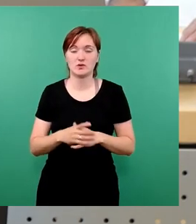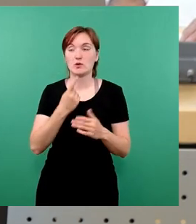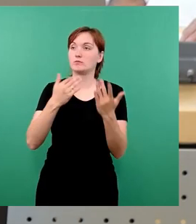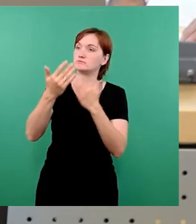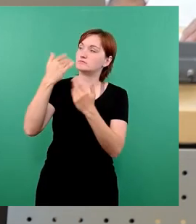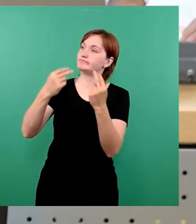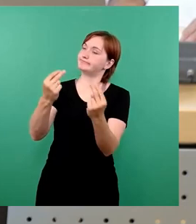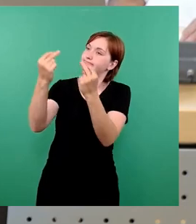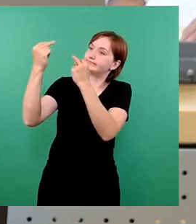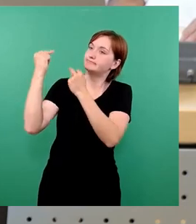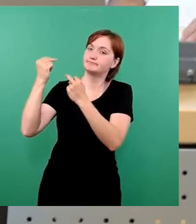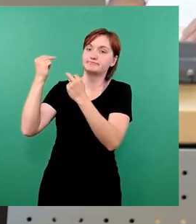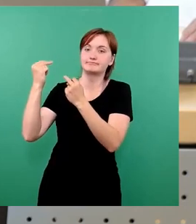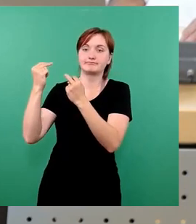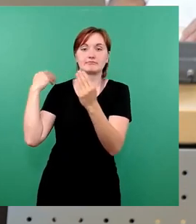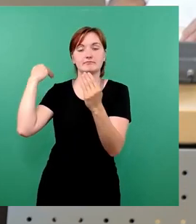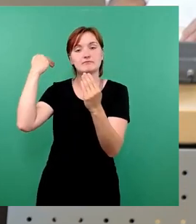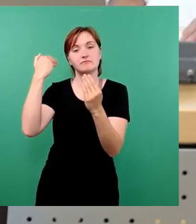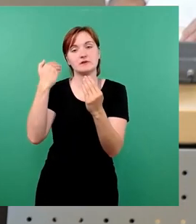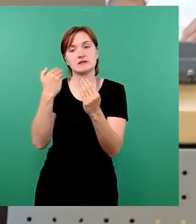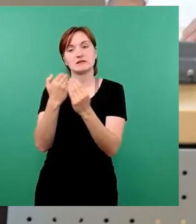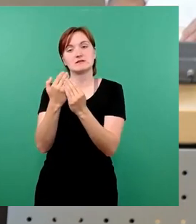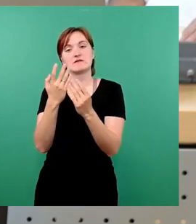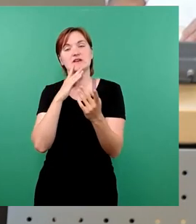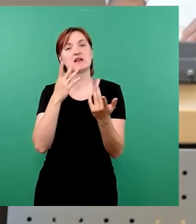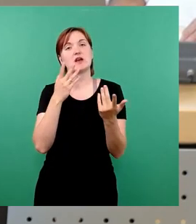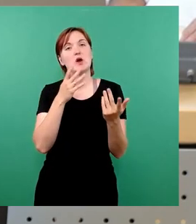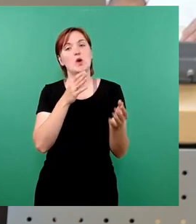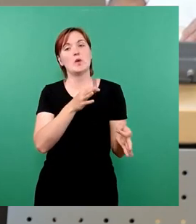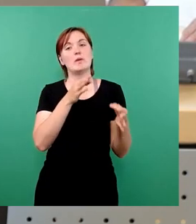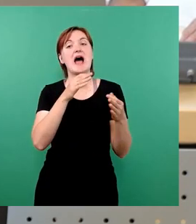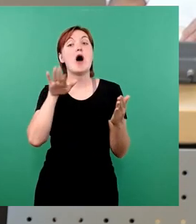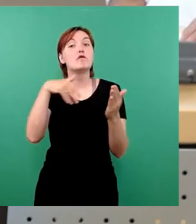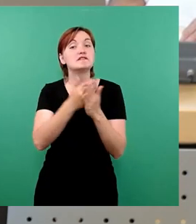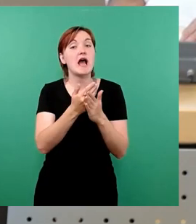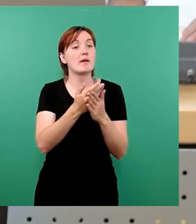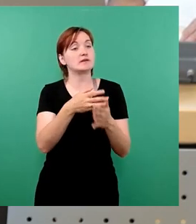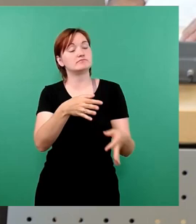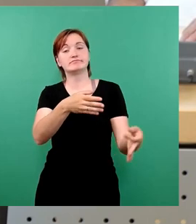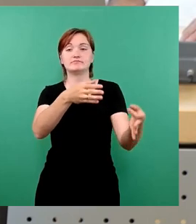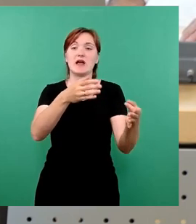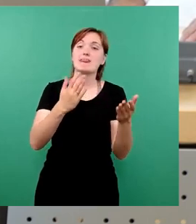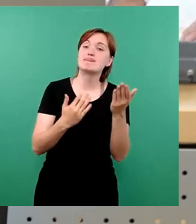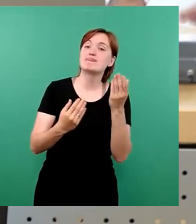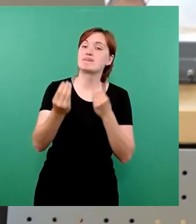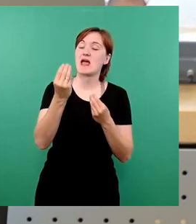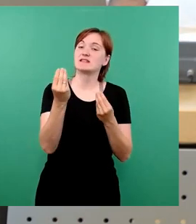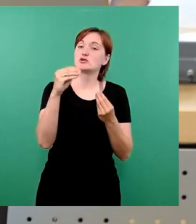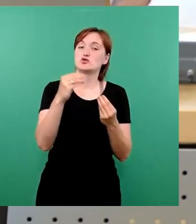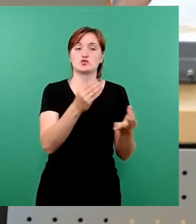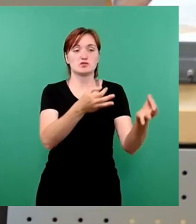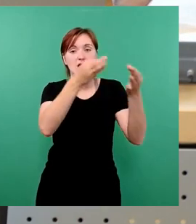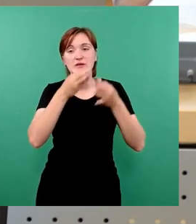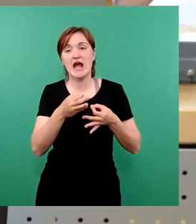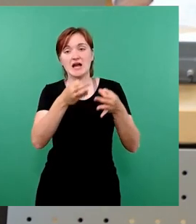Jahren eine ganze Reihe von Übertragungen von Aufgaben bekommen haben, Veränderungen bekommen haben, ob